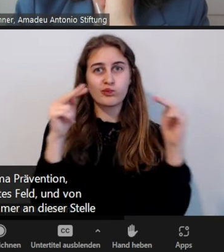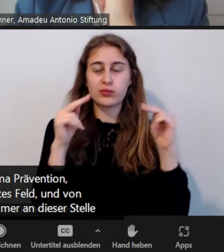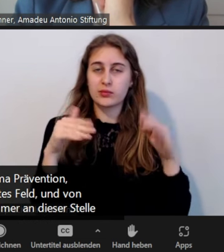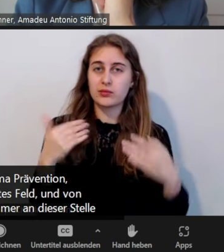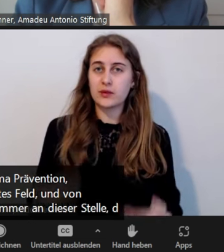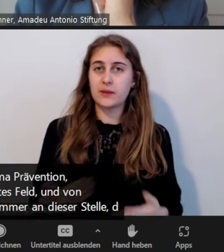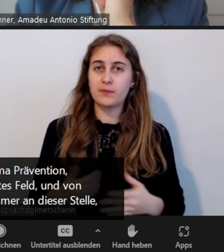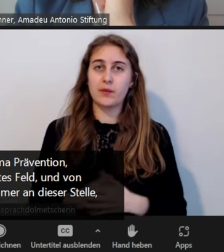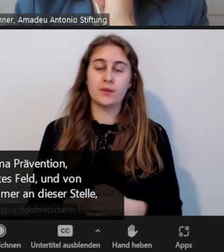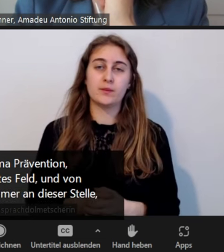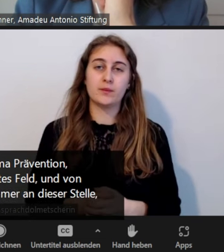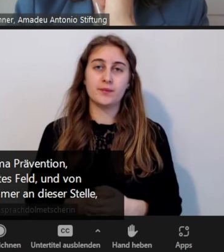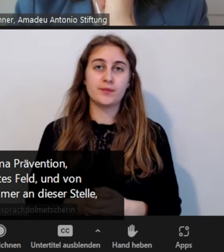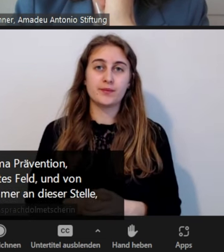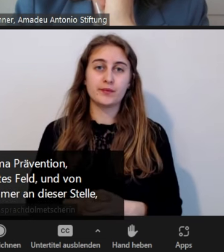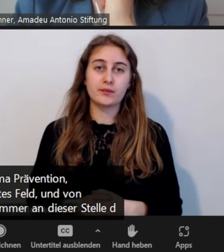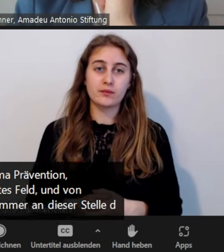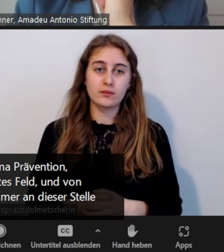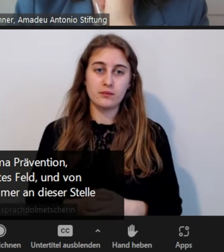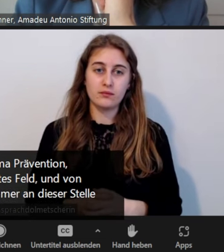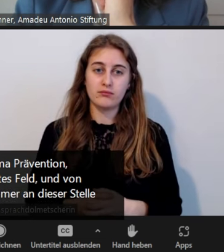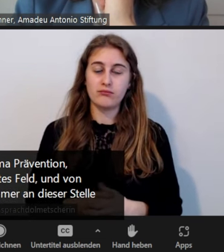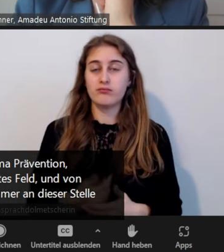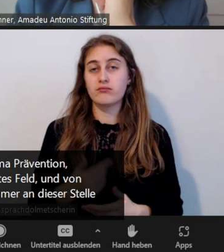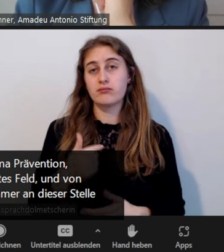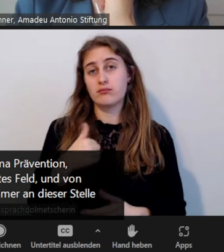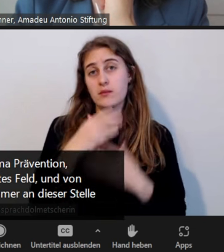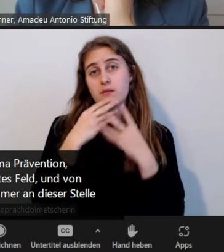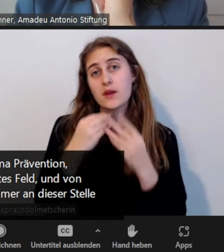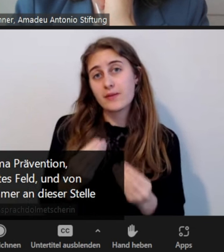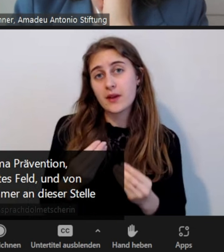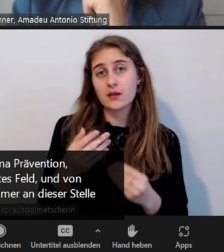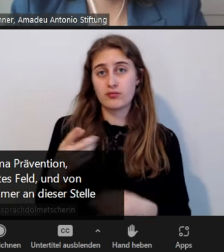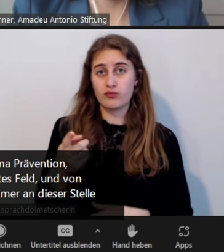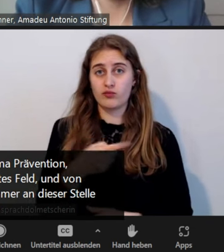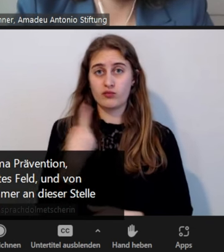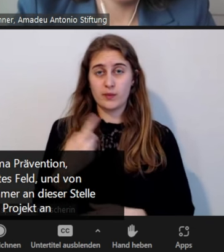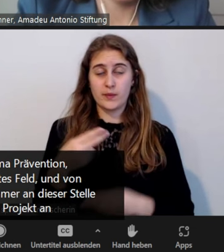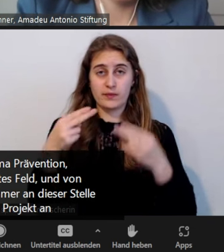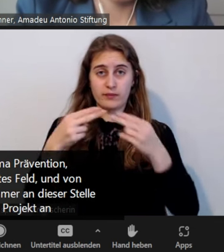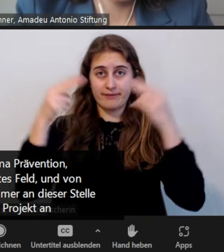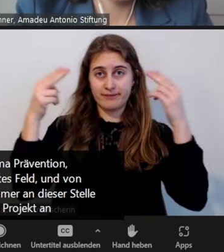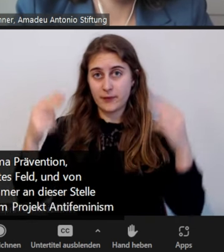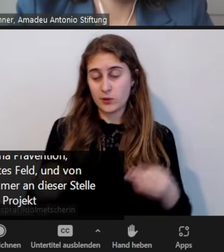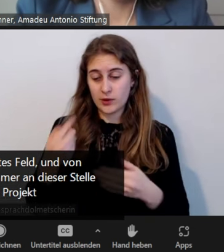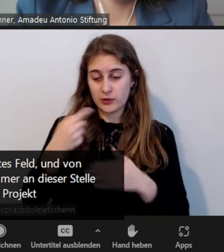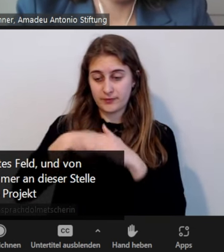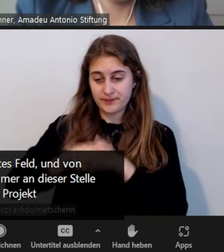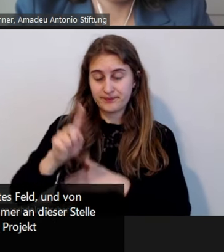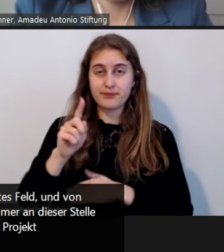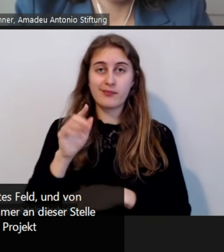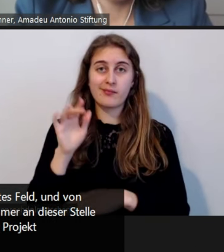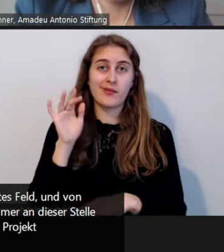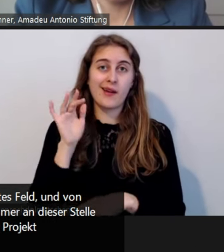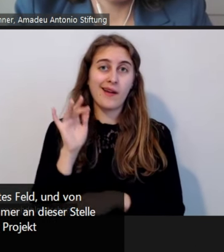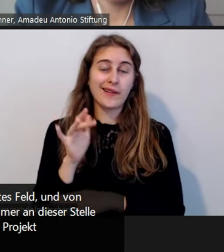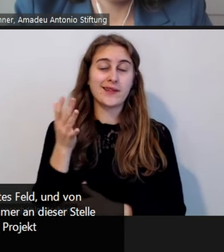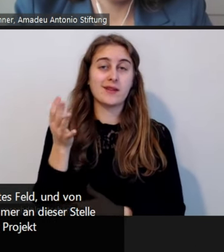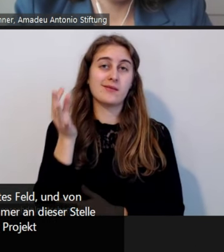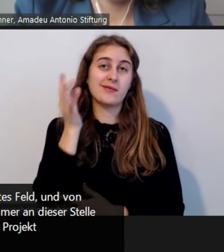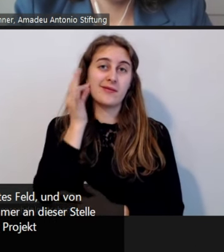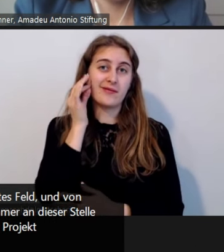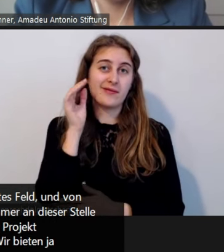dann noch mal auf unsere Website zu gehen, vom Projekt Antifeminismus begegnen, Demokratie stärken.